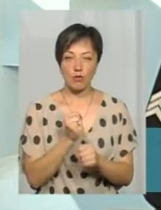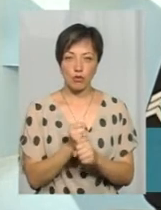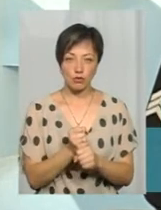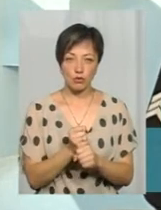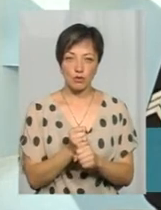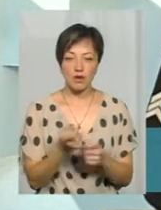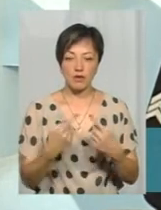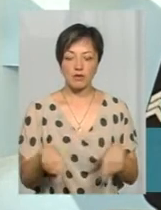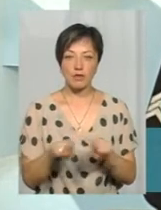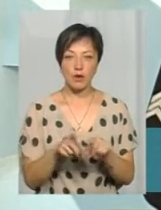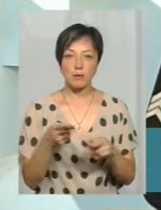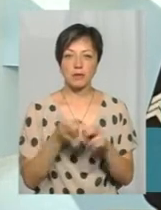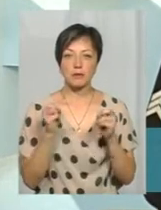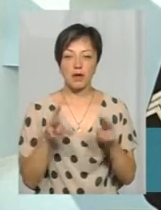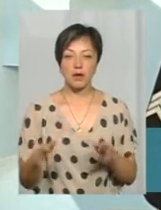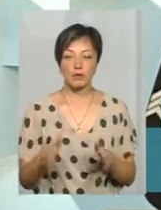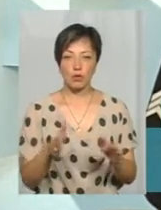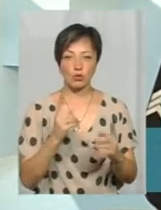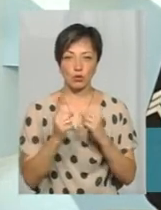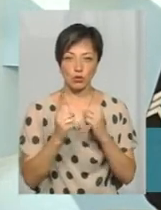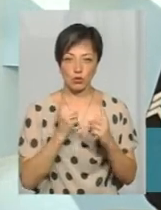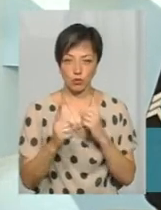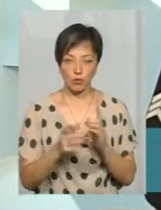в сфері безпеки дорожнього руху.